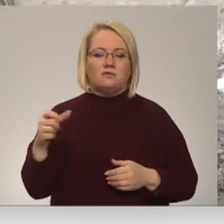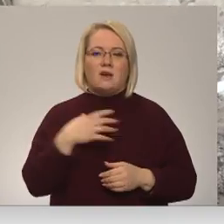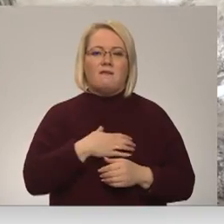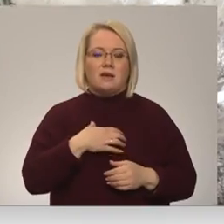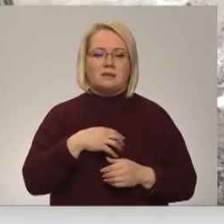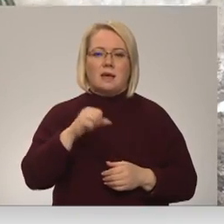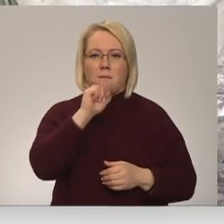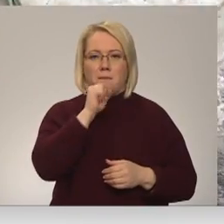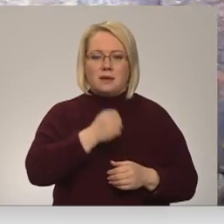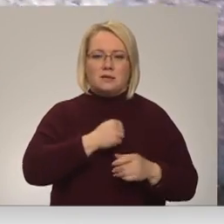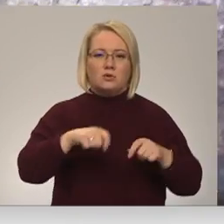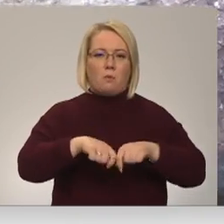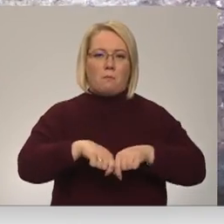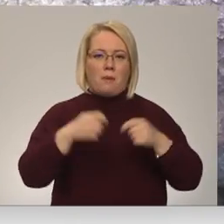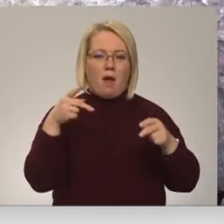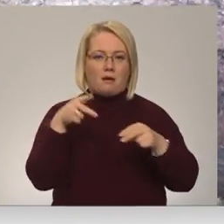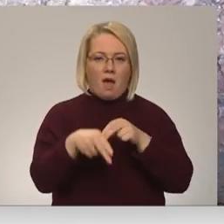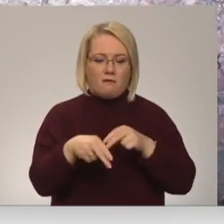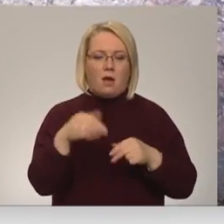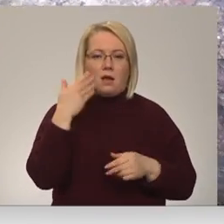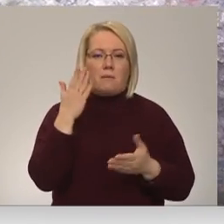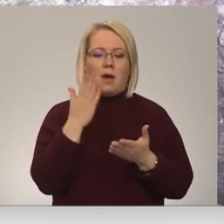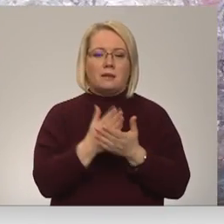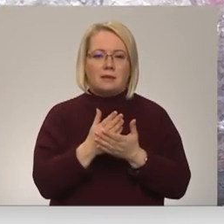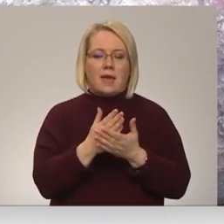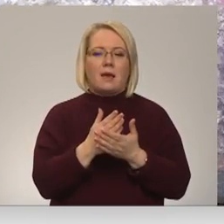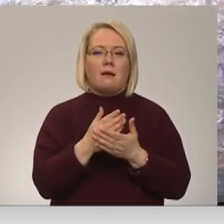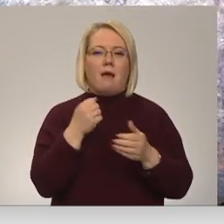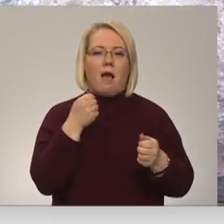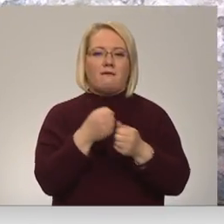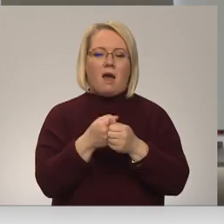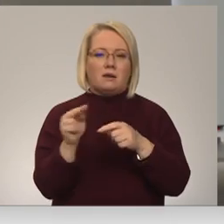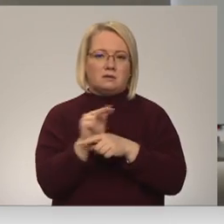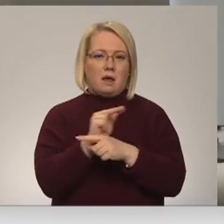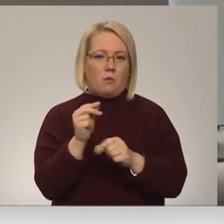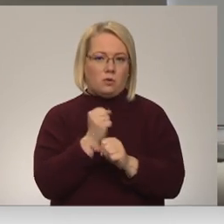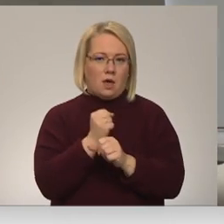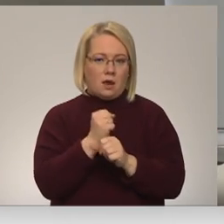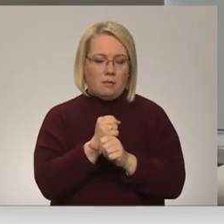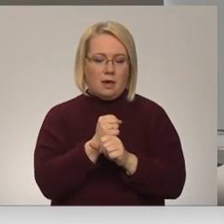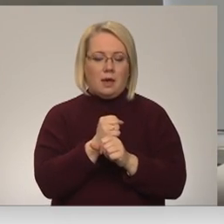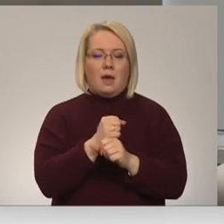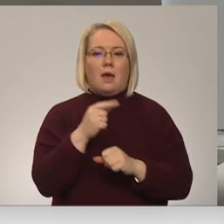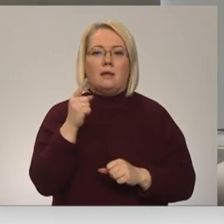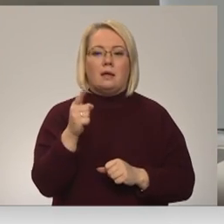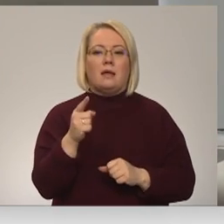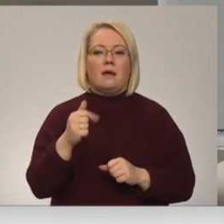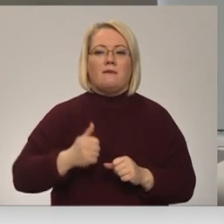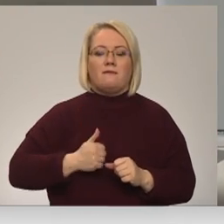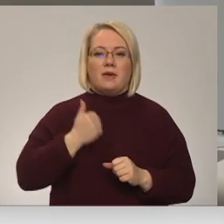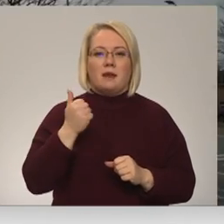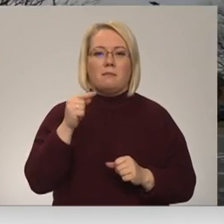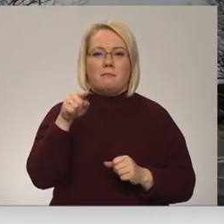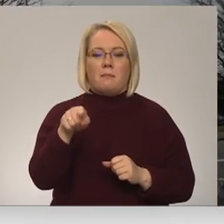ciltumapgādes pārāvumu. Kamēr tiek veikti avārijas seku likvidēšanas darbi, RETV uzņēmumā SIA Grenģa Algava